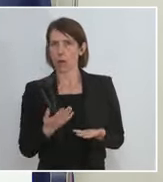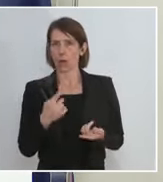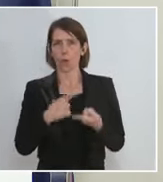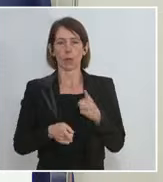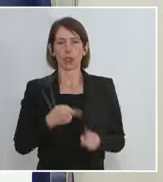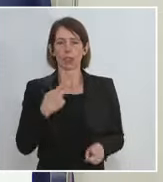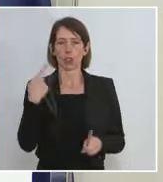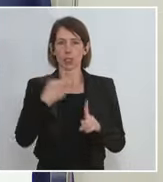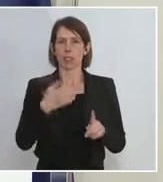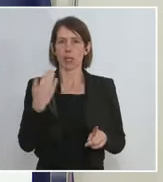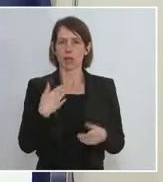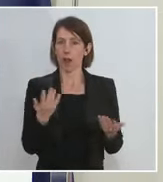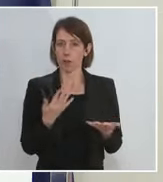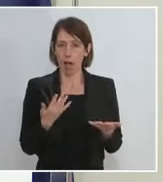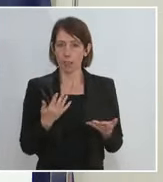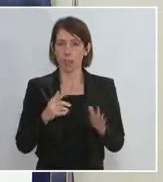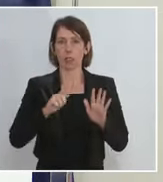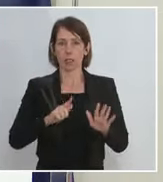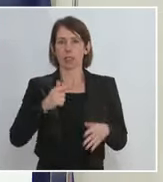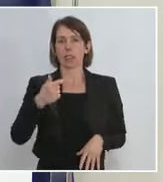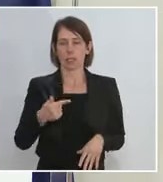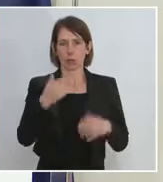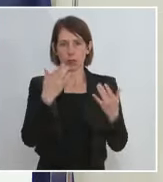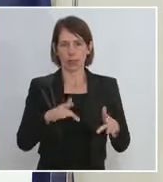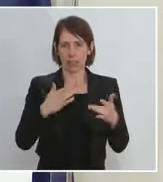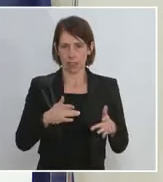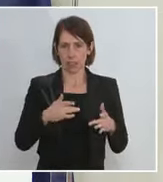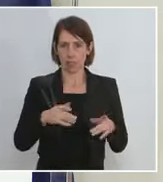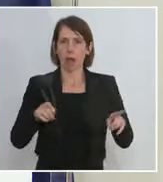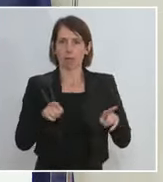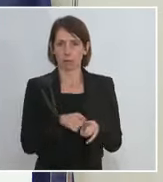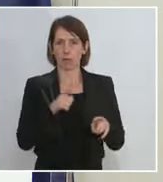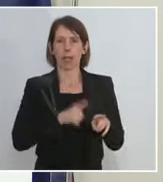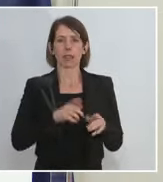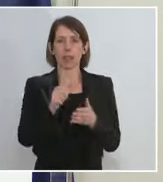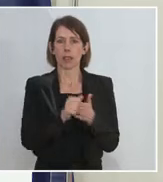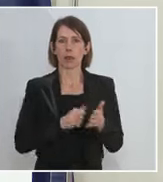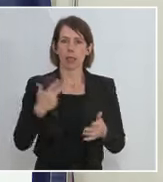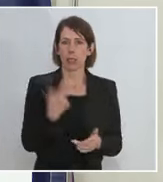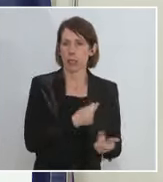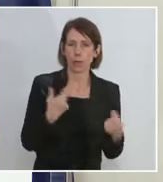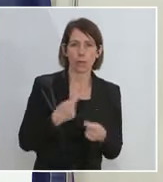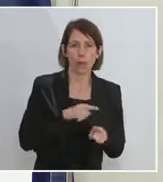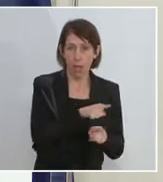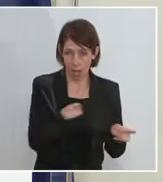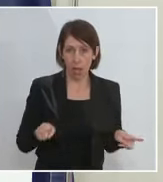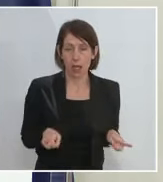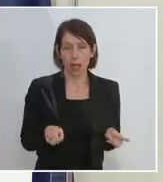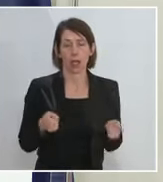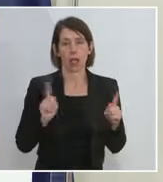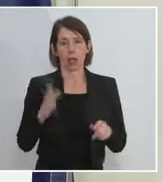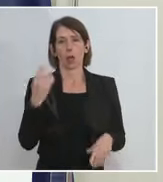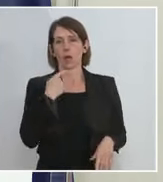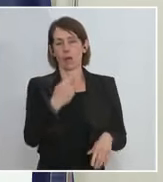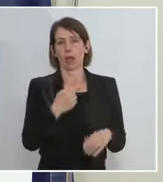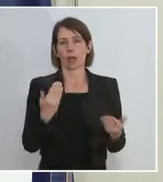Ankündigungen waren ja nicht nur, dass am 27. Dezember alle gleichzeitig zu impfen beginnen, sondern die Ankündigungen waren natürlich